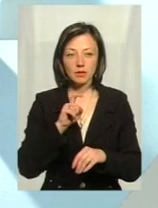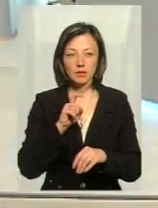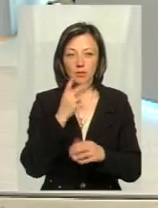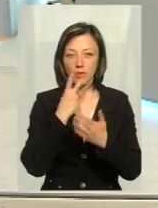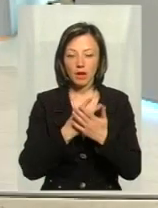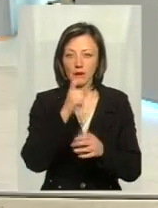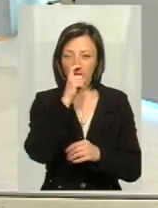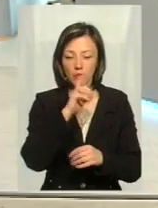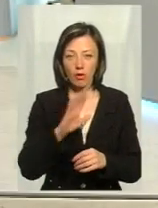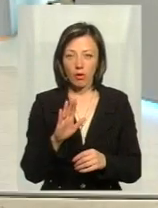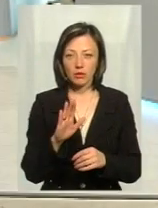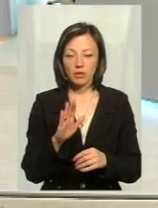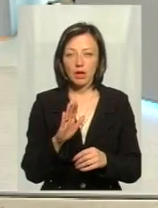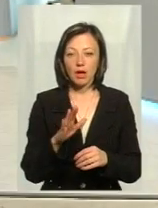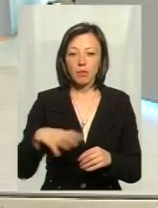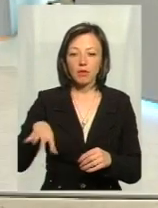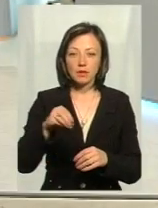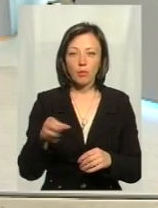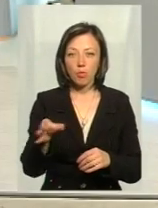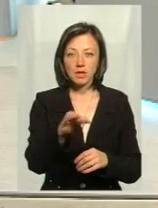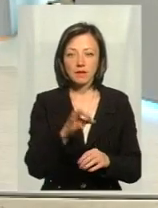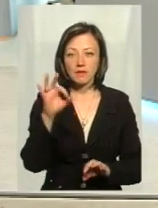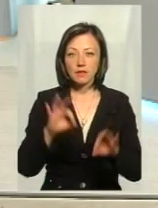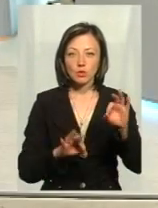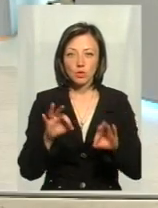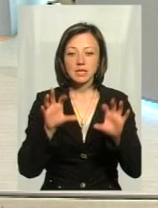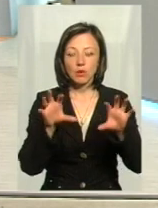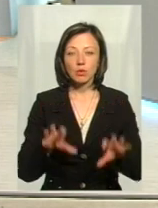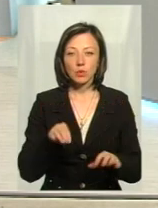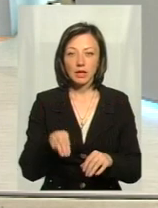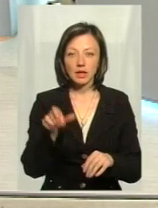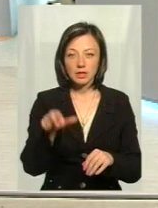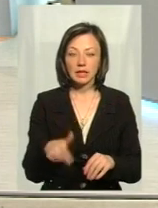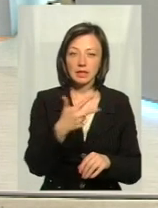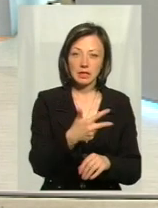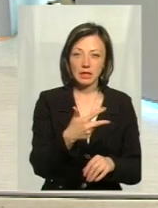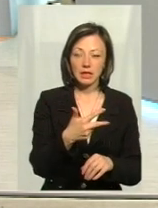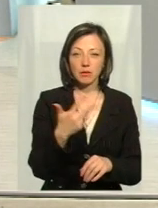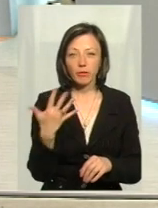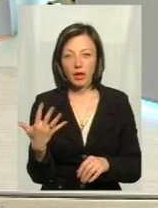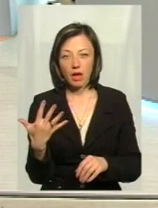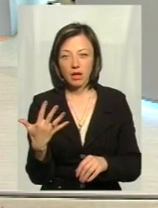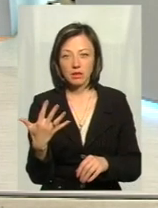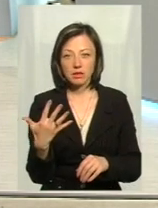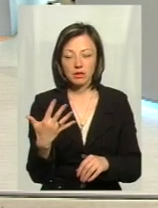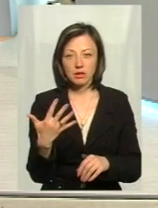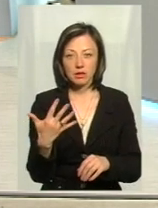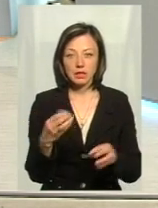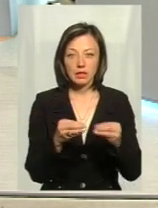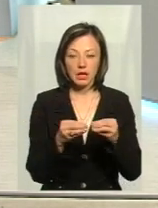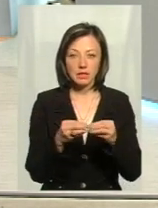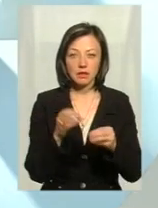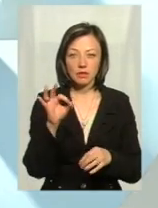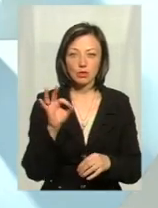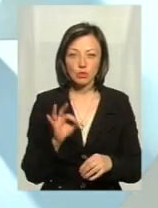виглядаємо досить непогано. Якщо по всім областям відсоток легального таксіста 3, 5, ну 10